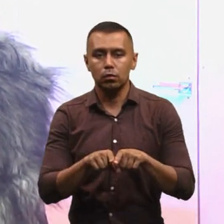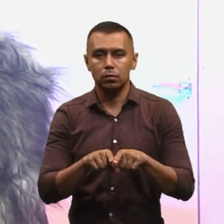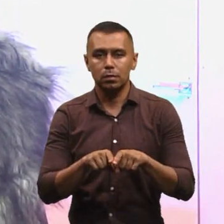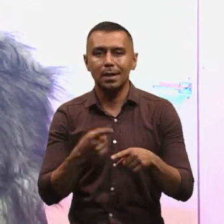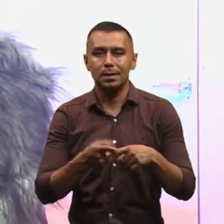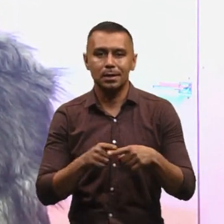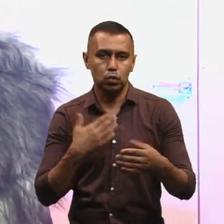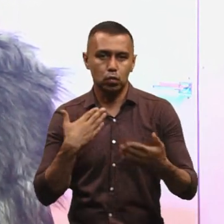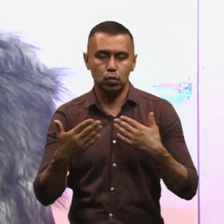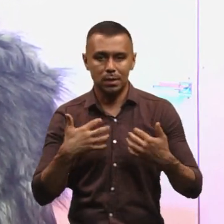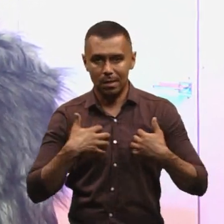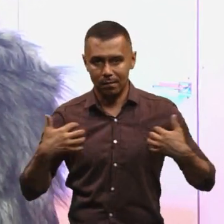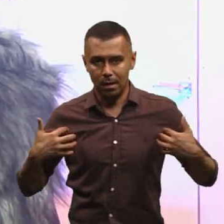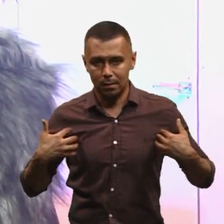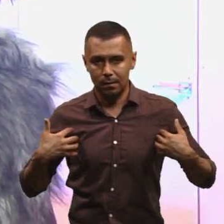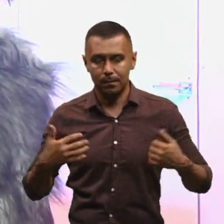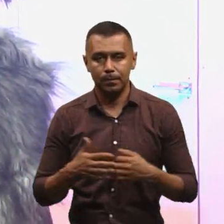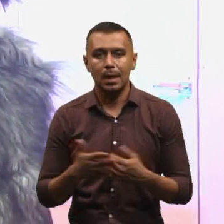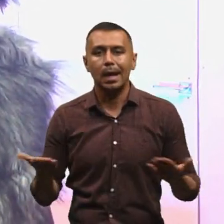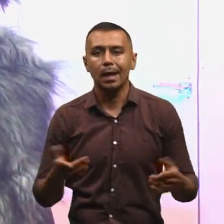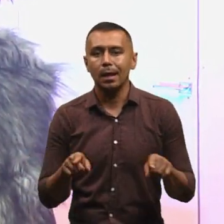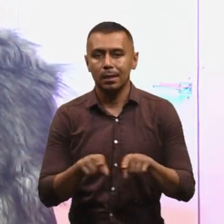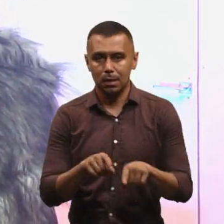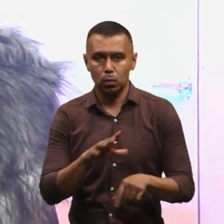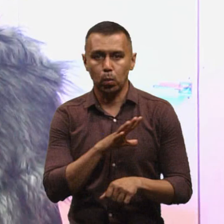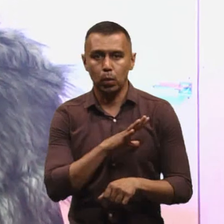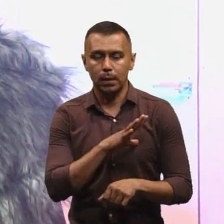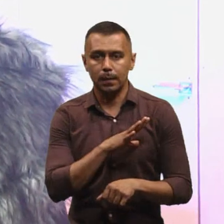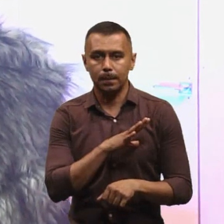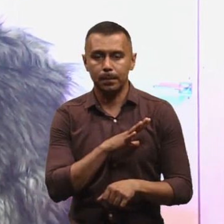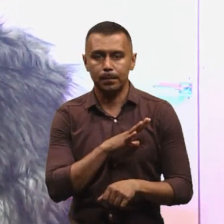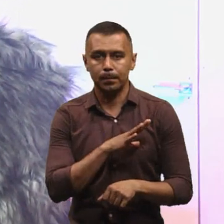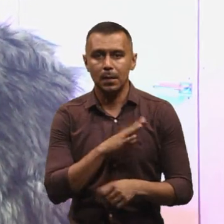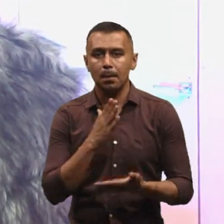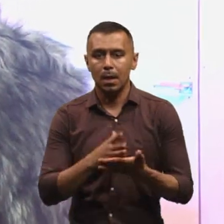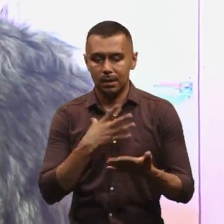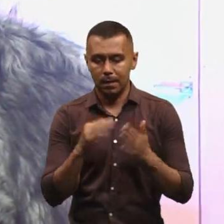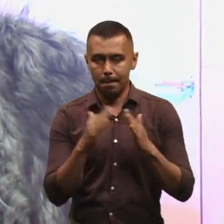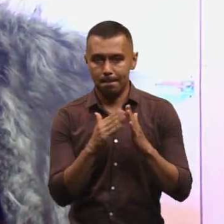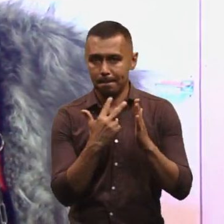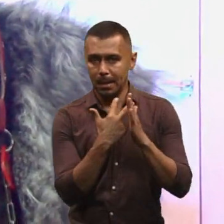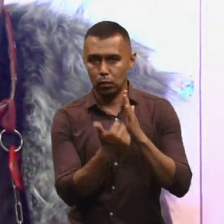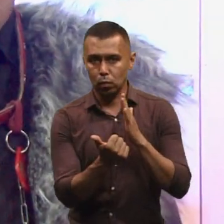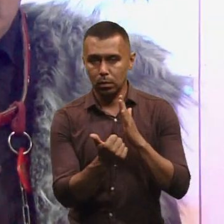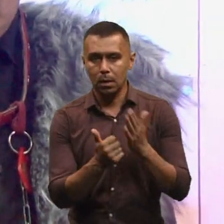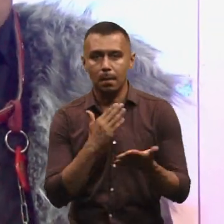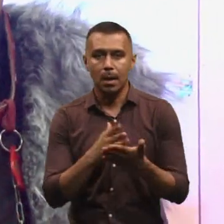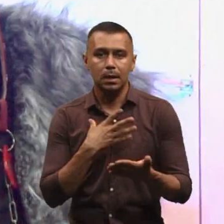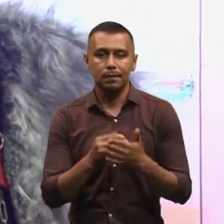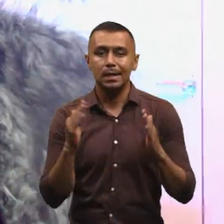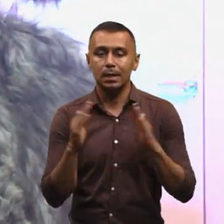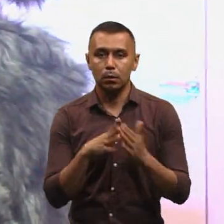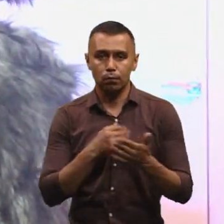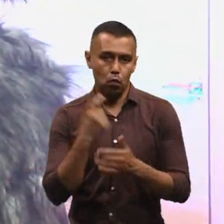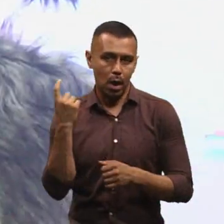тварин, які теж мали свій притулок, мали свій дім,